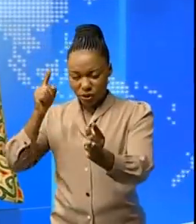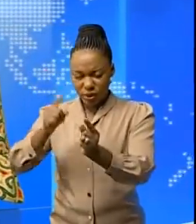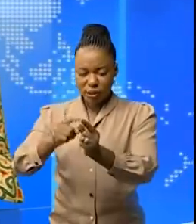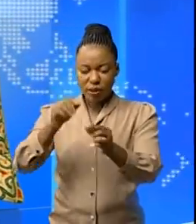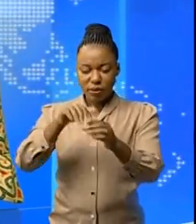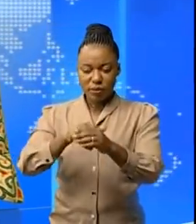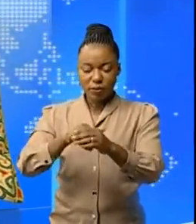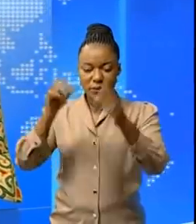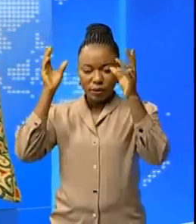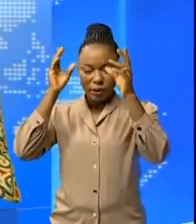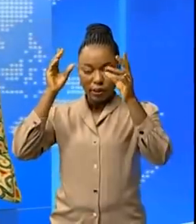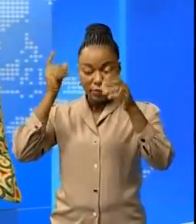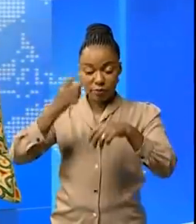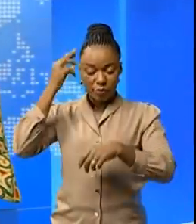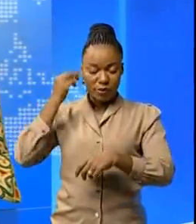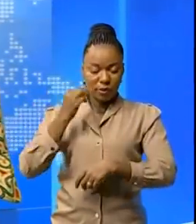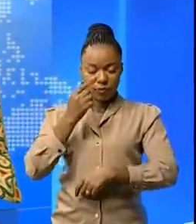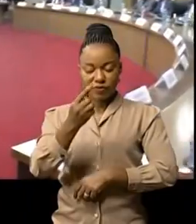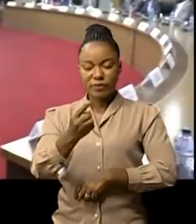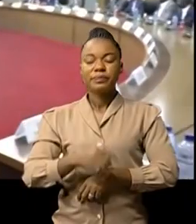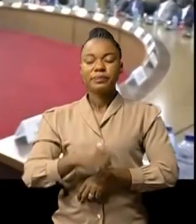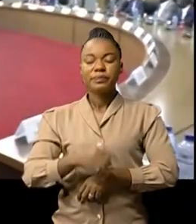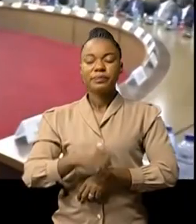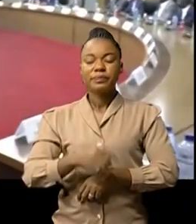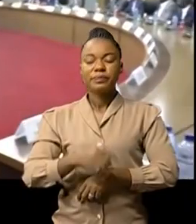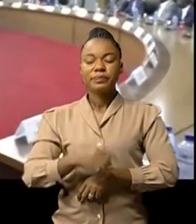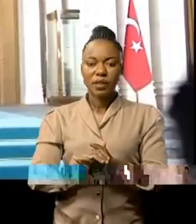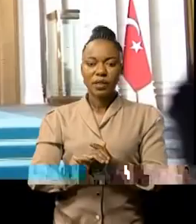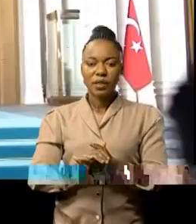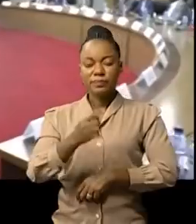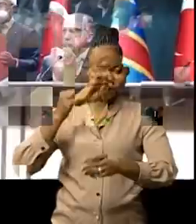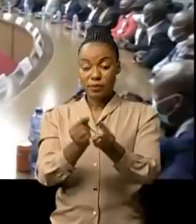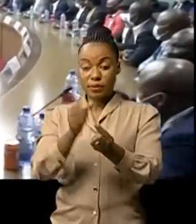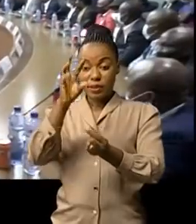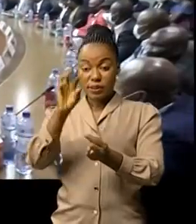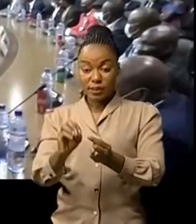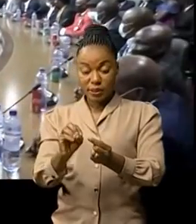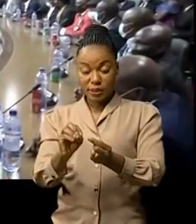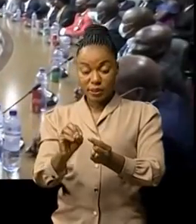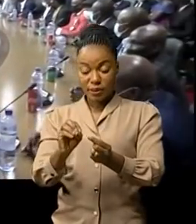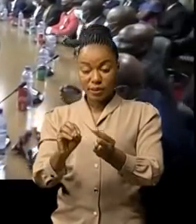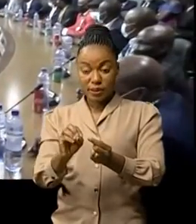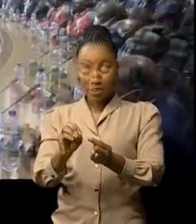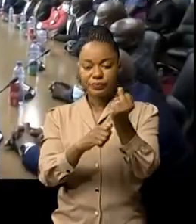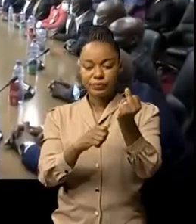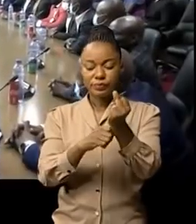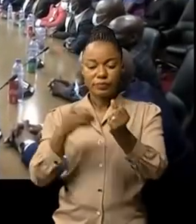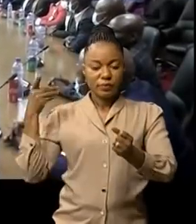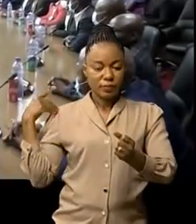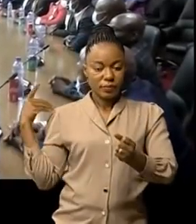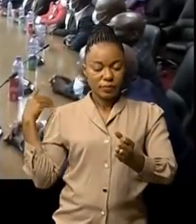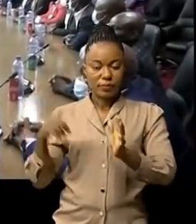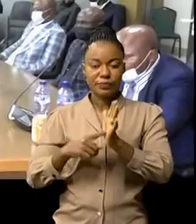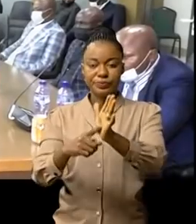'honorable Blanchard Takatela. C'est 50 députés provinciaux dans les 780